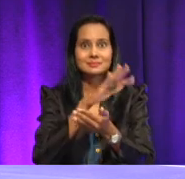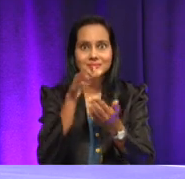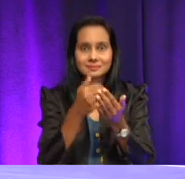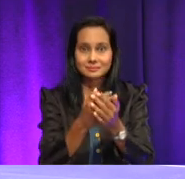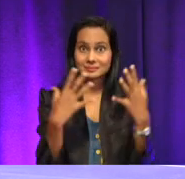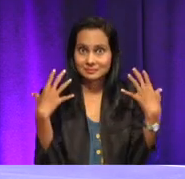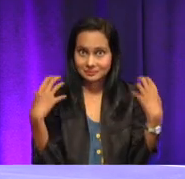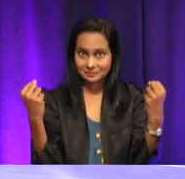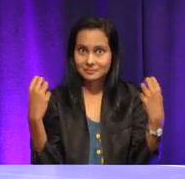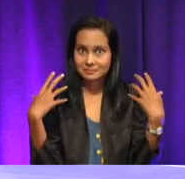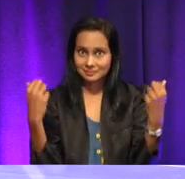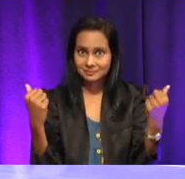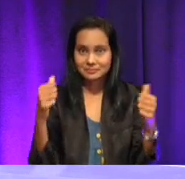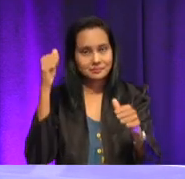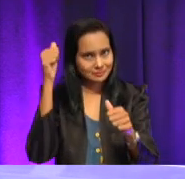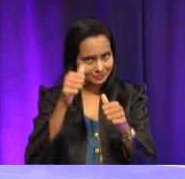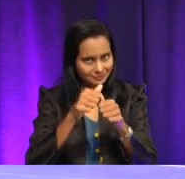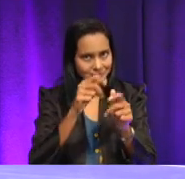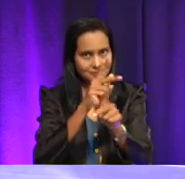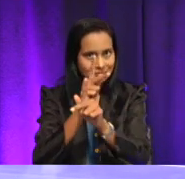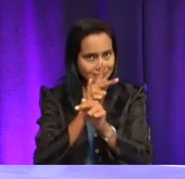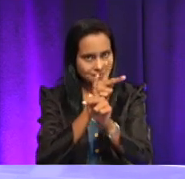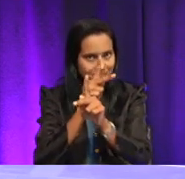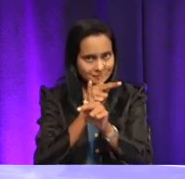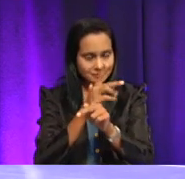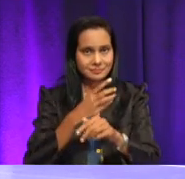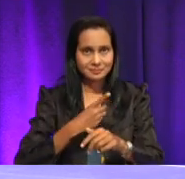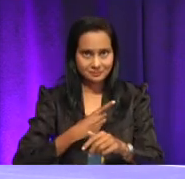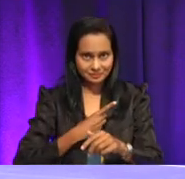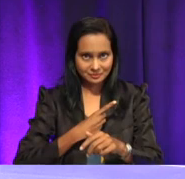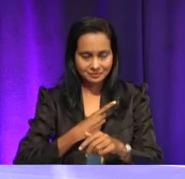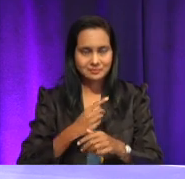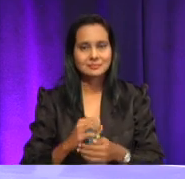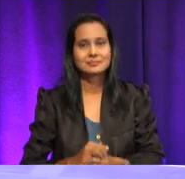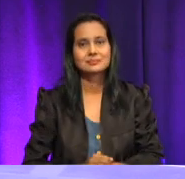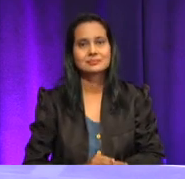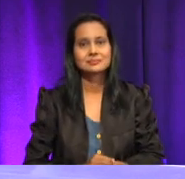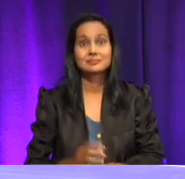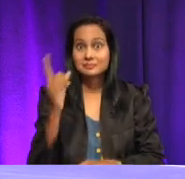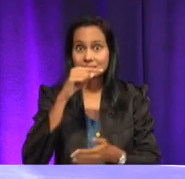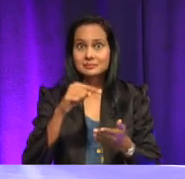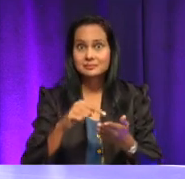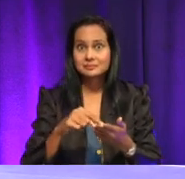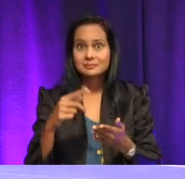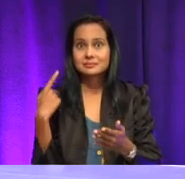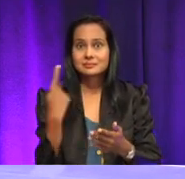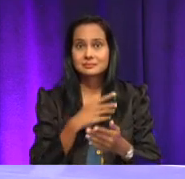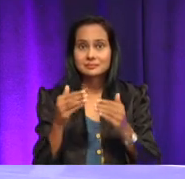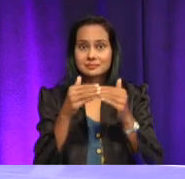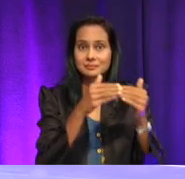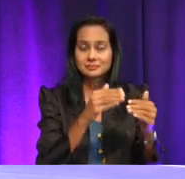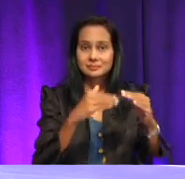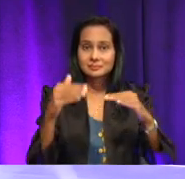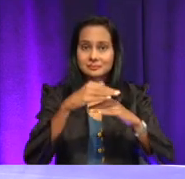Ingat pesan Ria selalu. Jaga diri, jaga kesihatan. Dan hari ini pastanya kita nak teruskan dengan slot tahap satu bagi mata